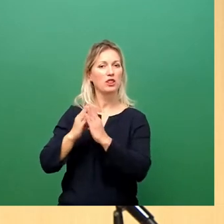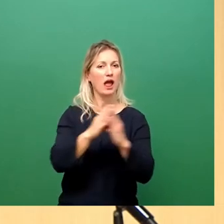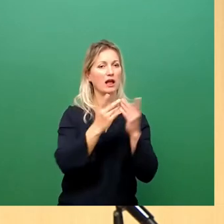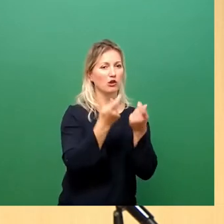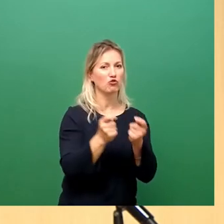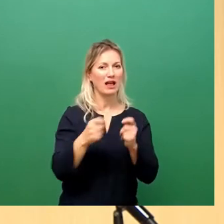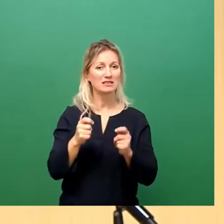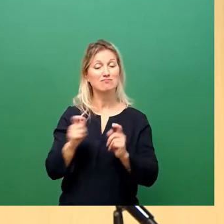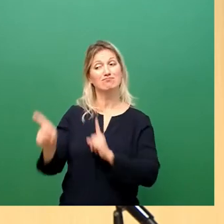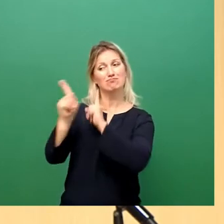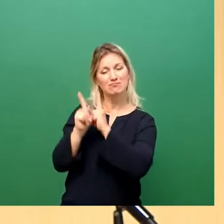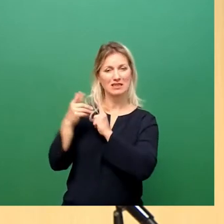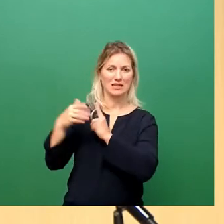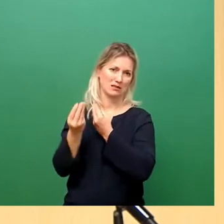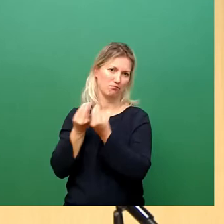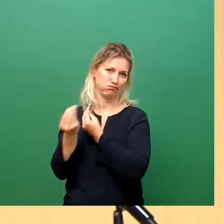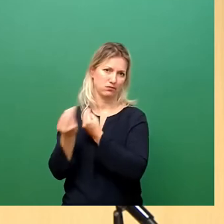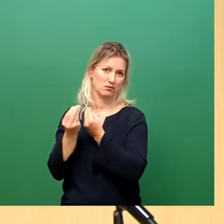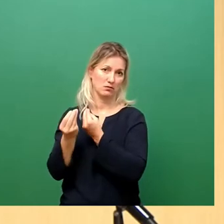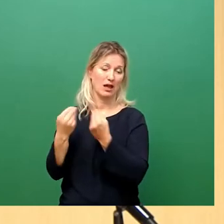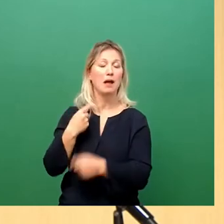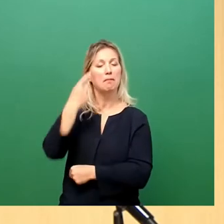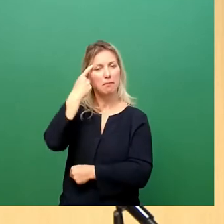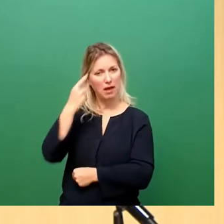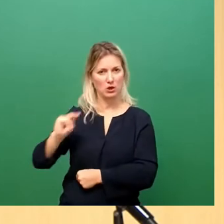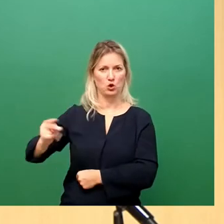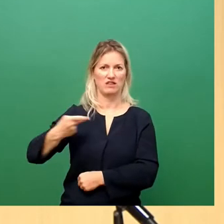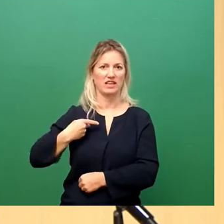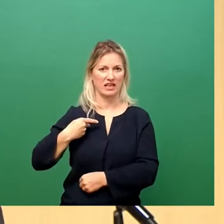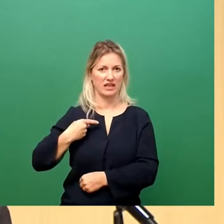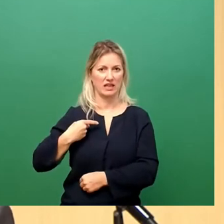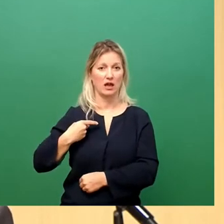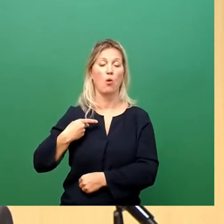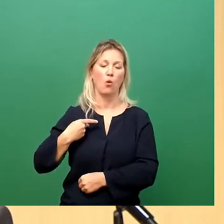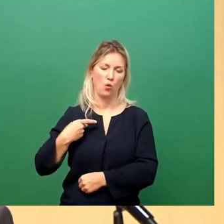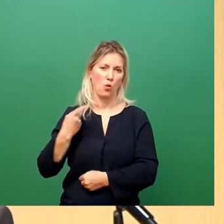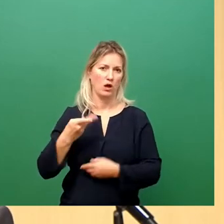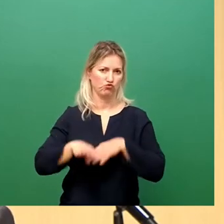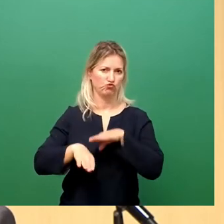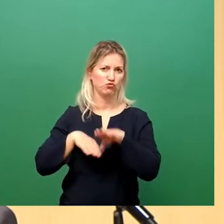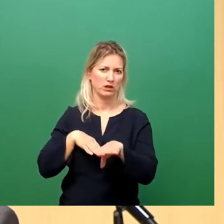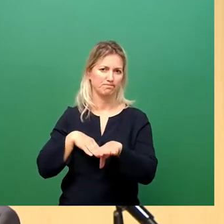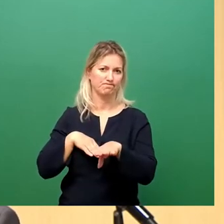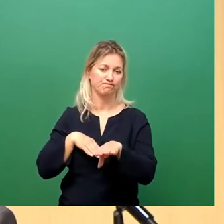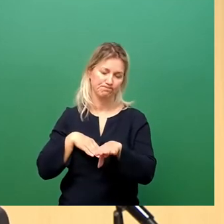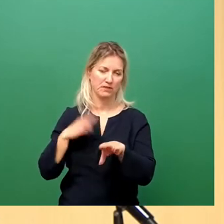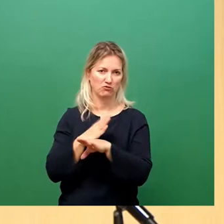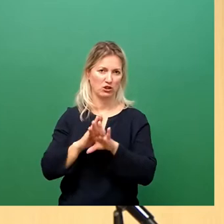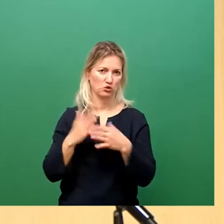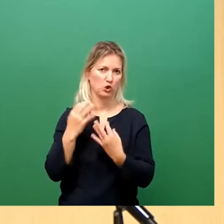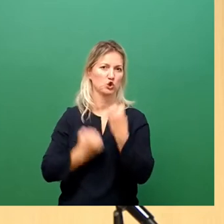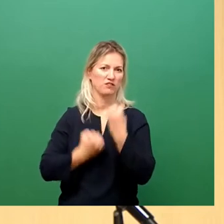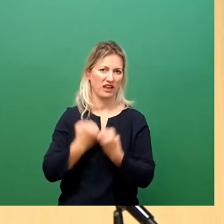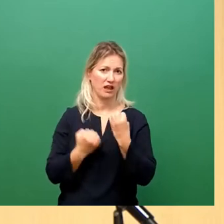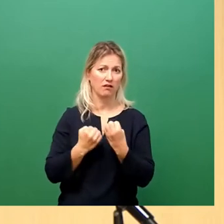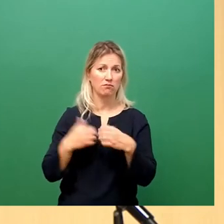auch ich teile die Meinung, dass dies sicherlich ein sehr schwieriger Schritt ist. Gerade nach den vielen Einschränkungen für Kinder